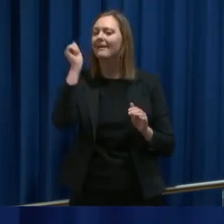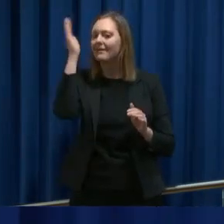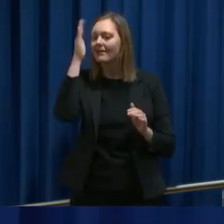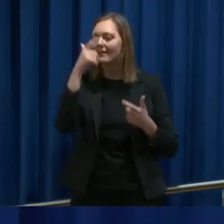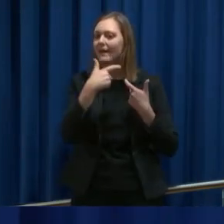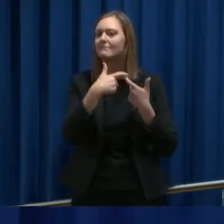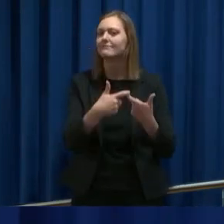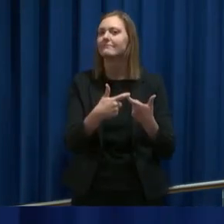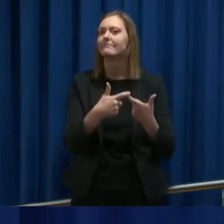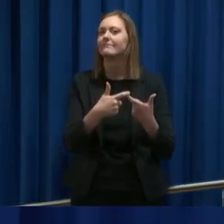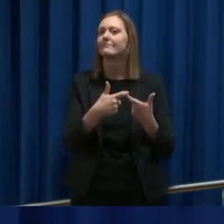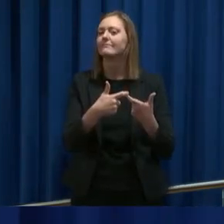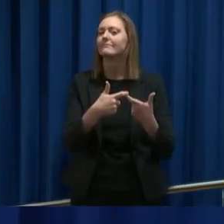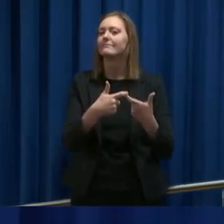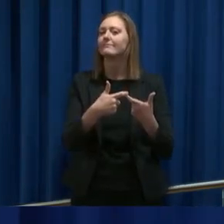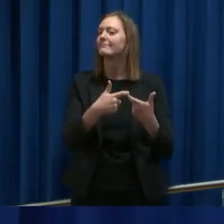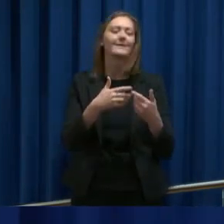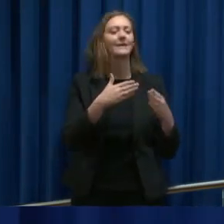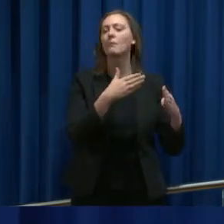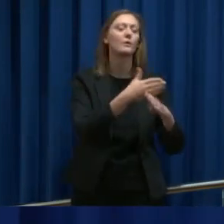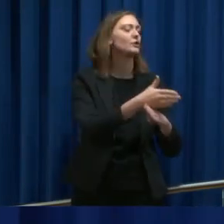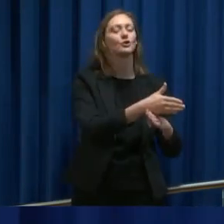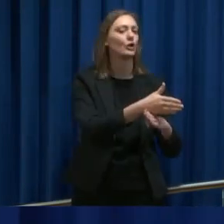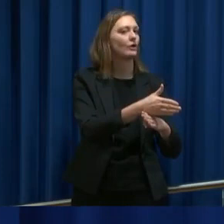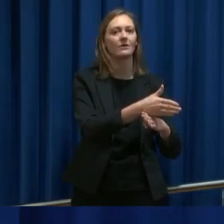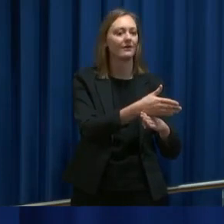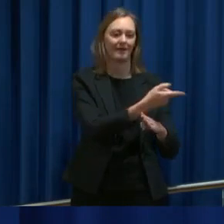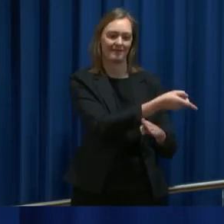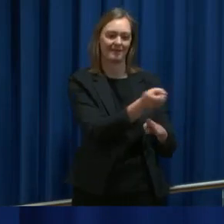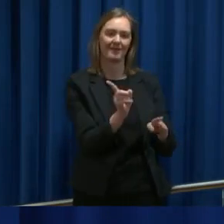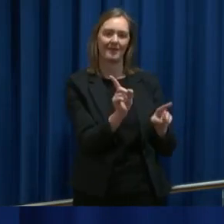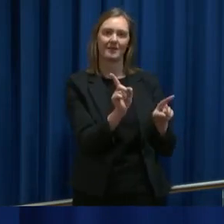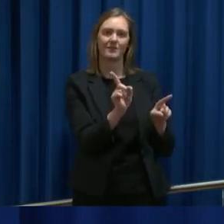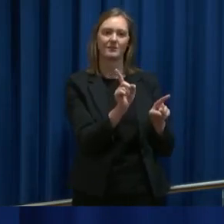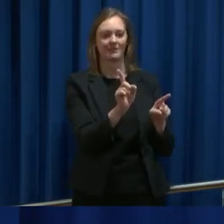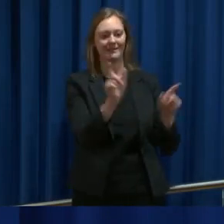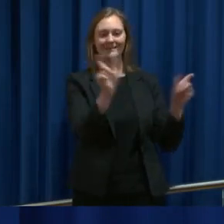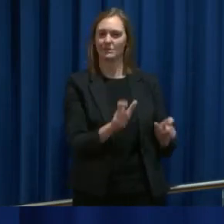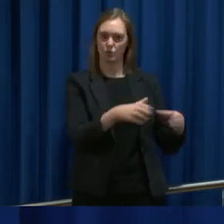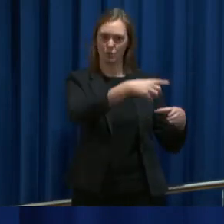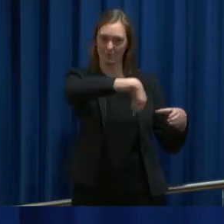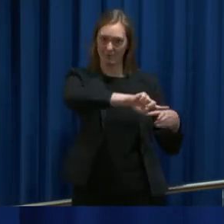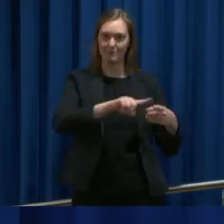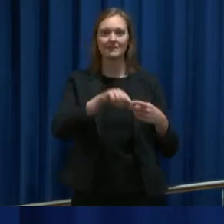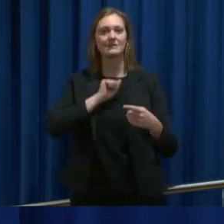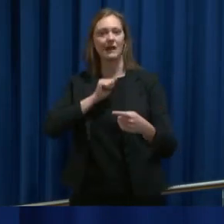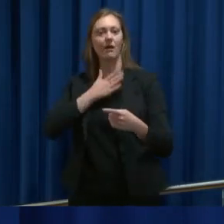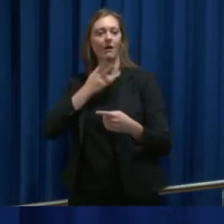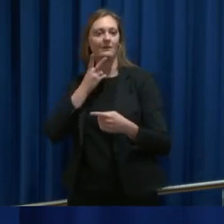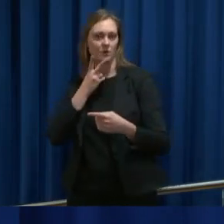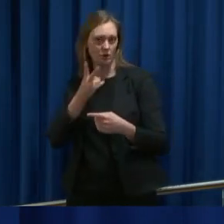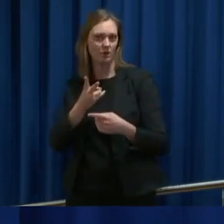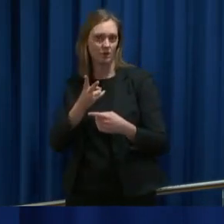som går på at den nå ikke gjerne besøker de som er i risikosonen, men tar hensyn til at den